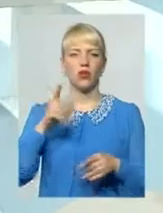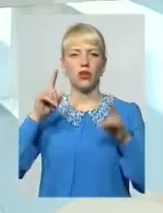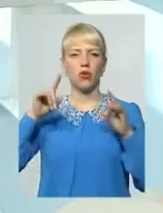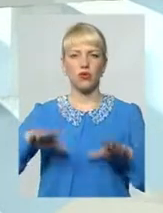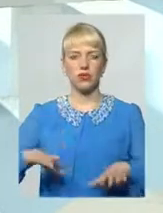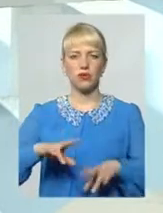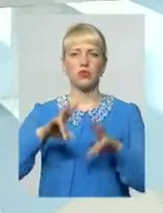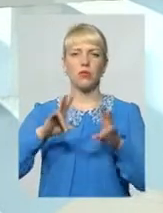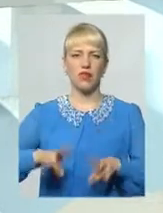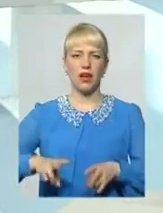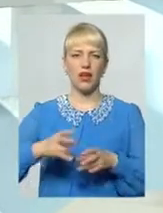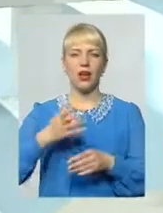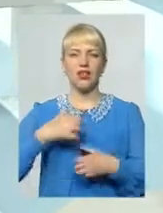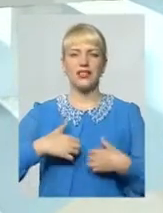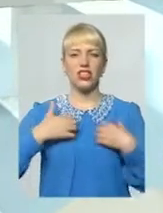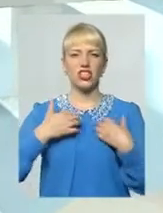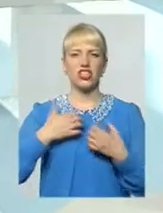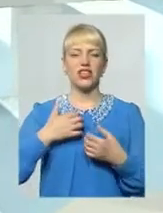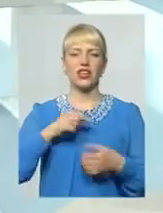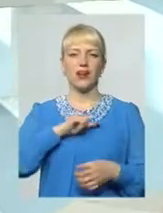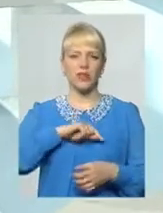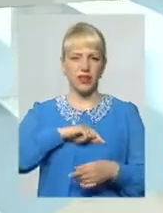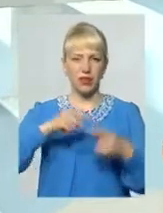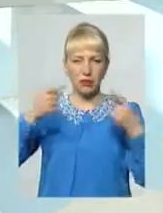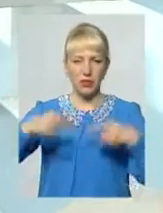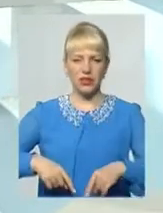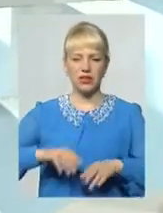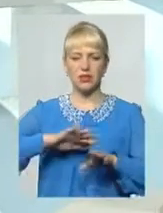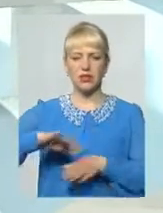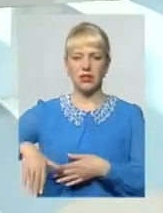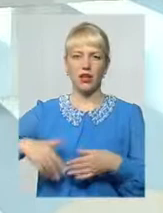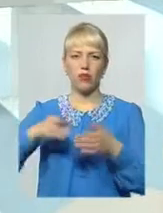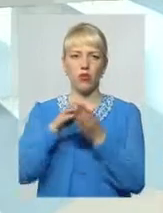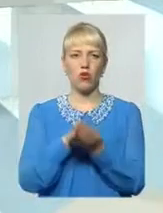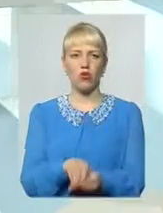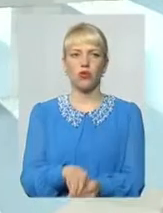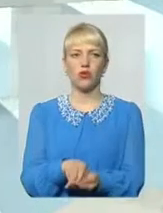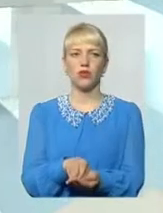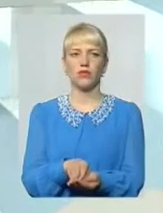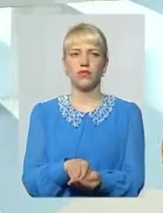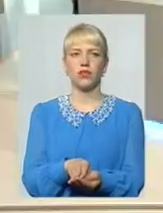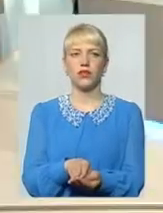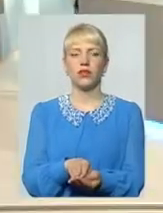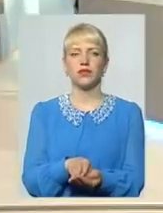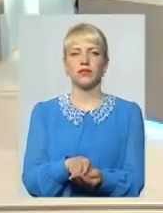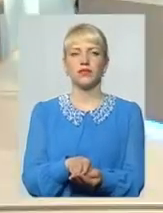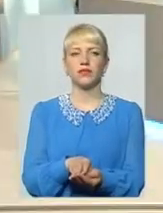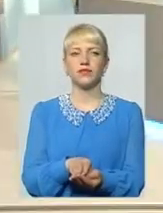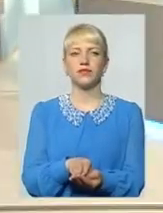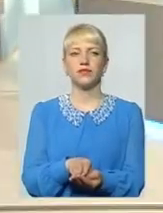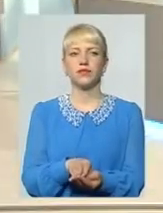біда, коли страшна депресія в родини Після похорона, так би мовити, вже ніби нове А потрібно займатися